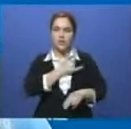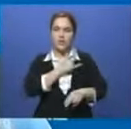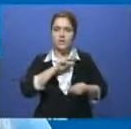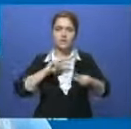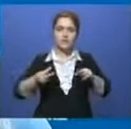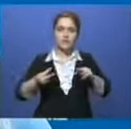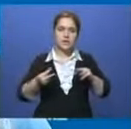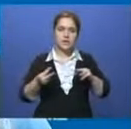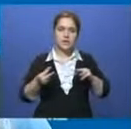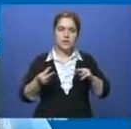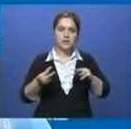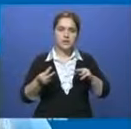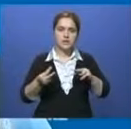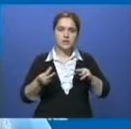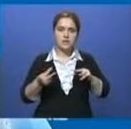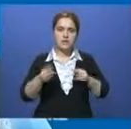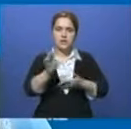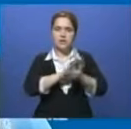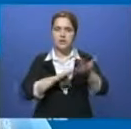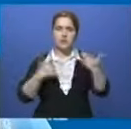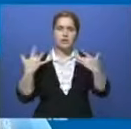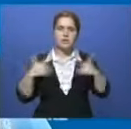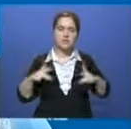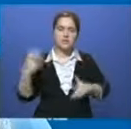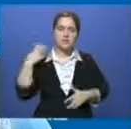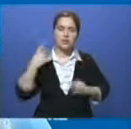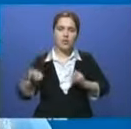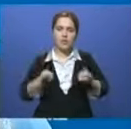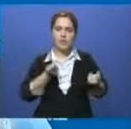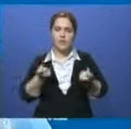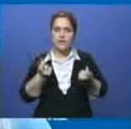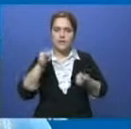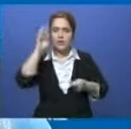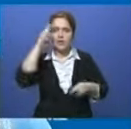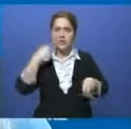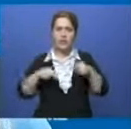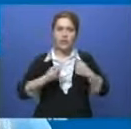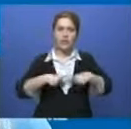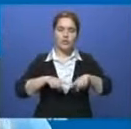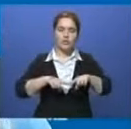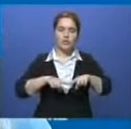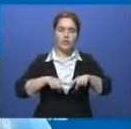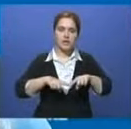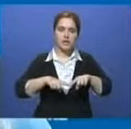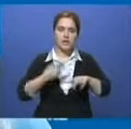днях написал заявление, ушел начальник управления активов и государственных закупок. Этот процесс идет.